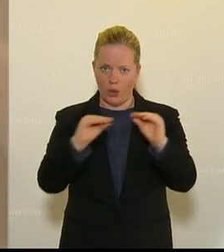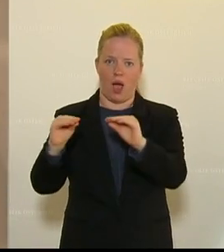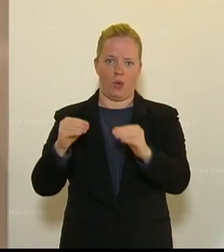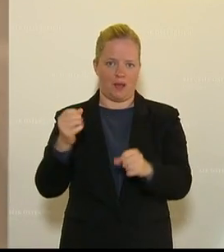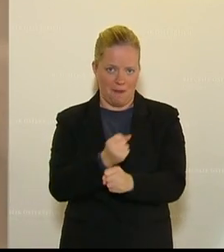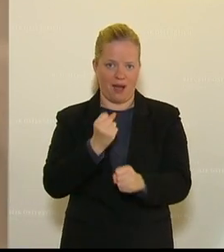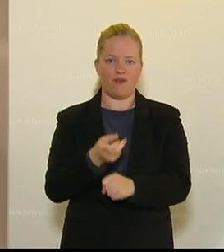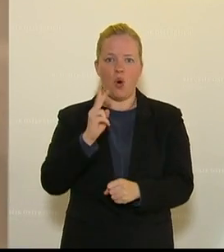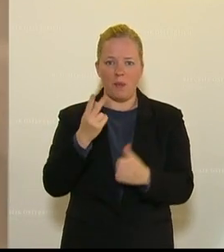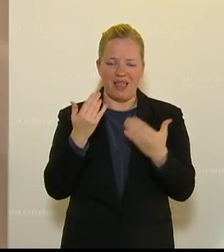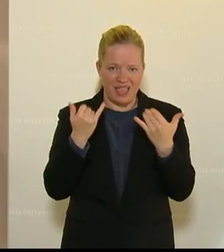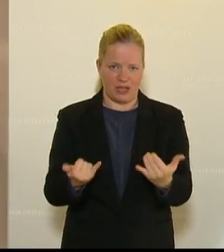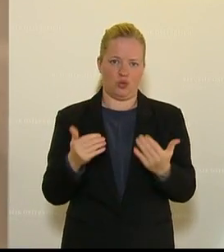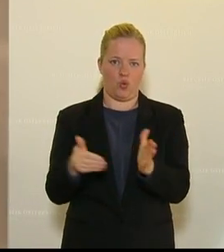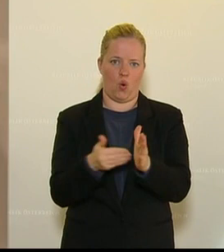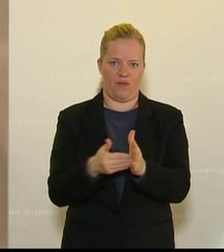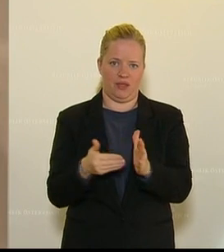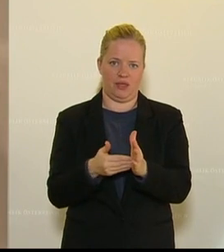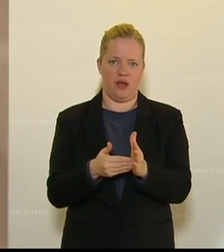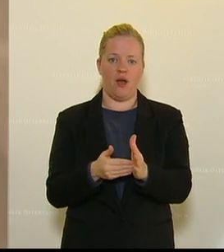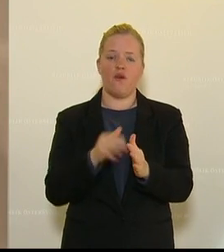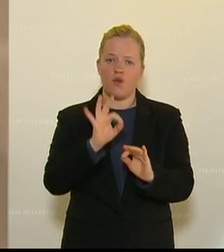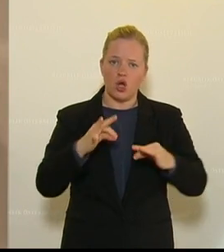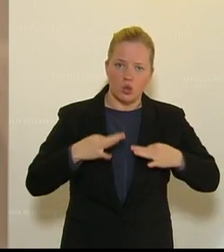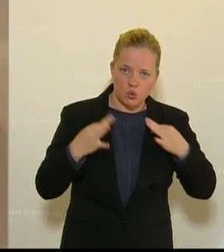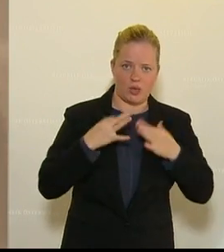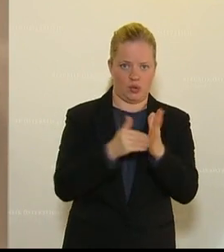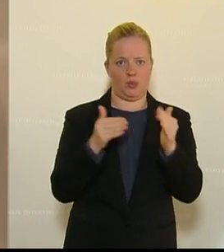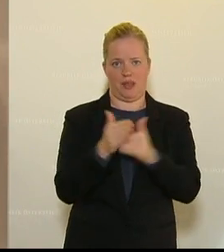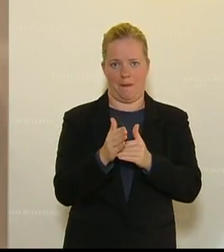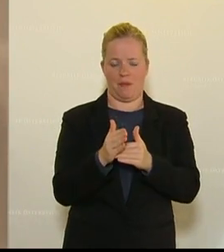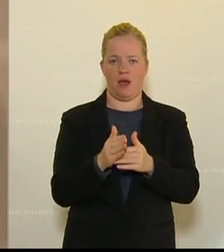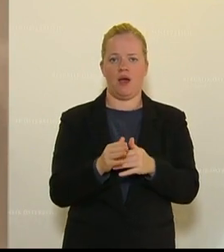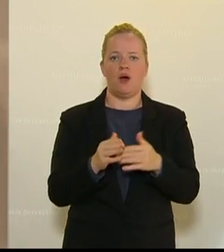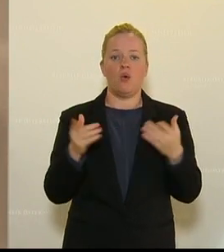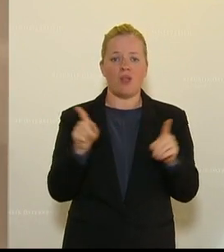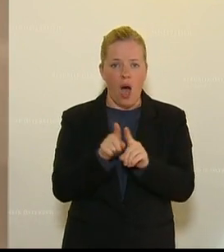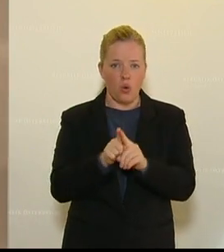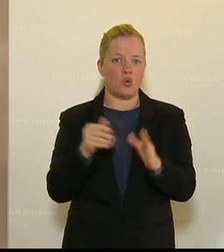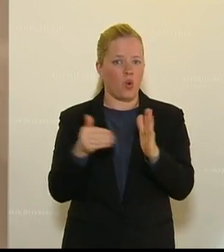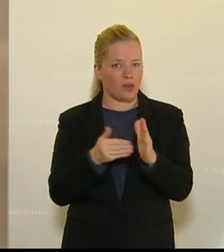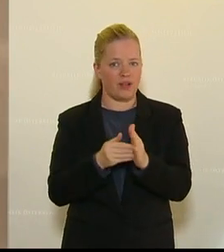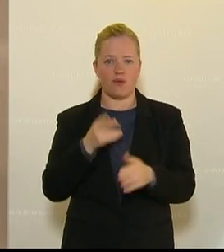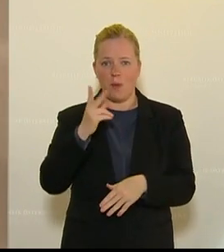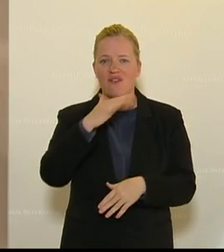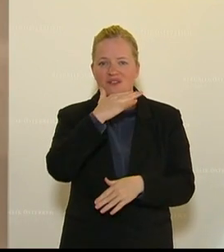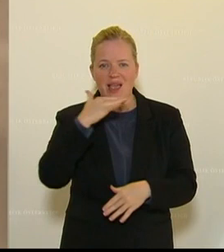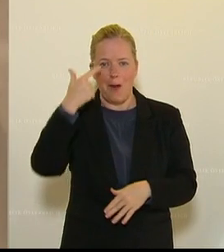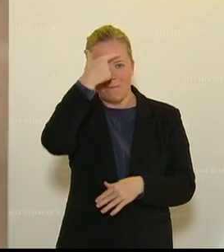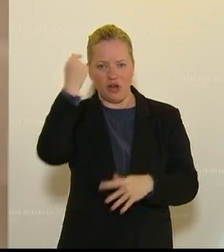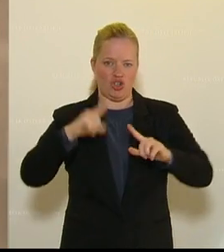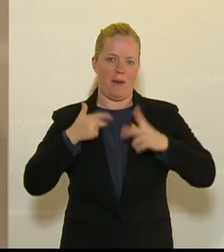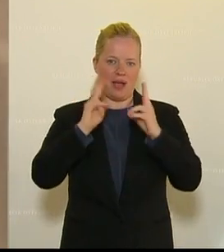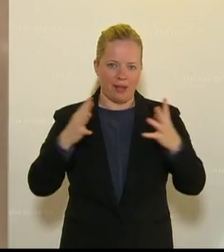notwendig war, weil er notwendig war für das Gesundheitssystem und weil wir dadurch auch sehr viele Menschenleben